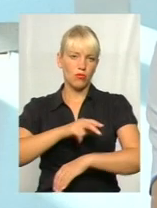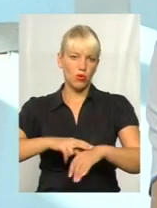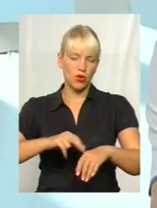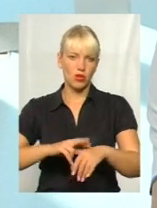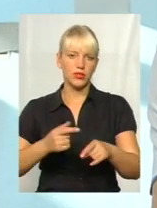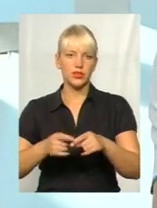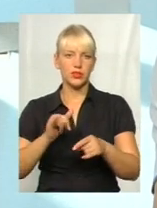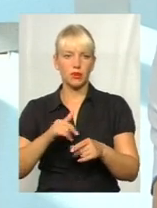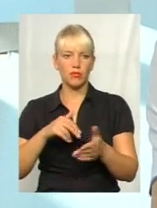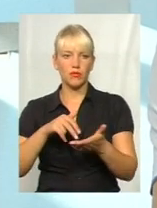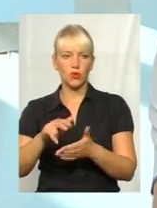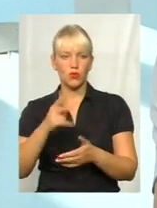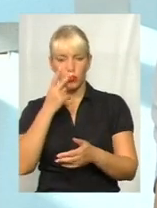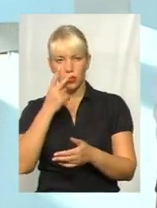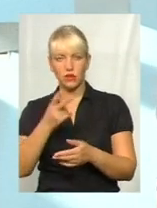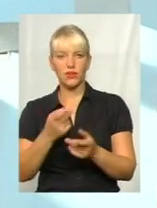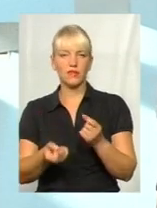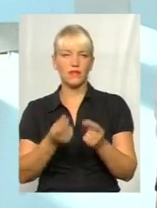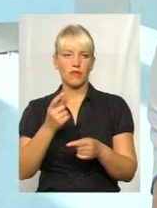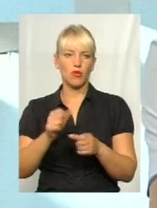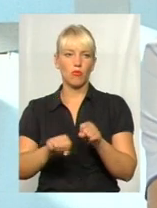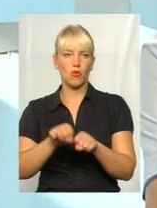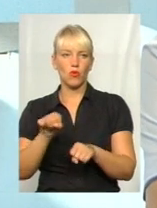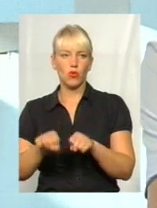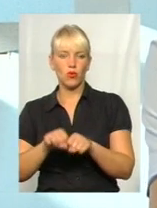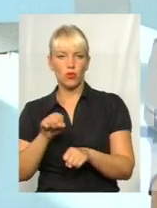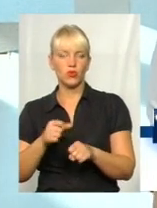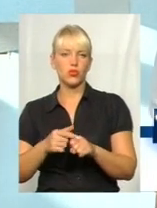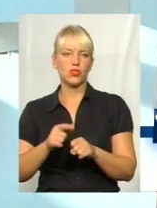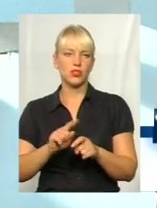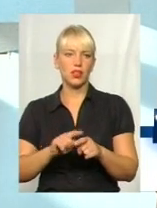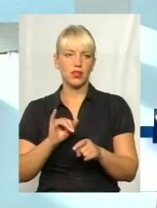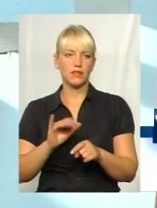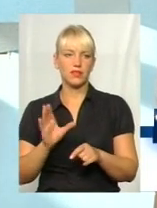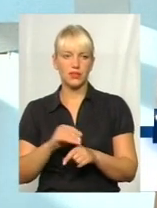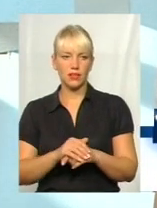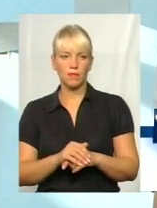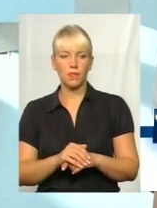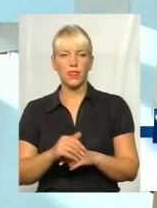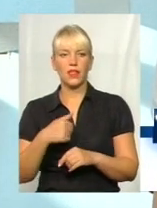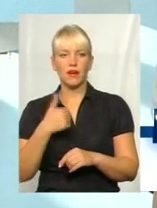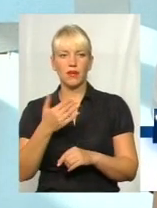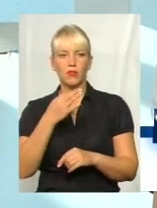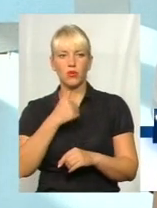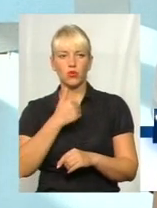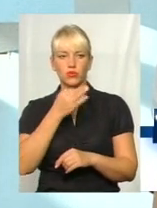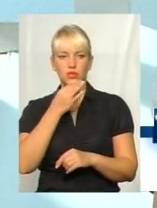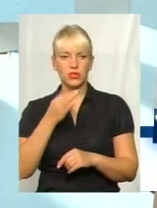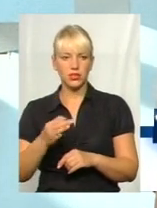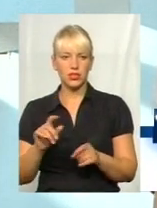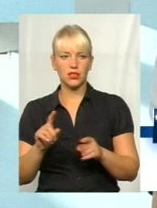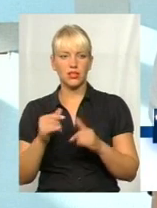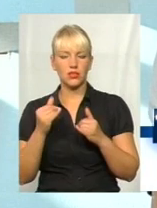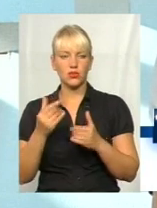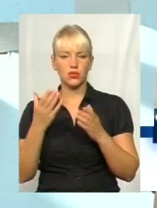громадськості. Ми виходили, працювали, виявляли порушення, складалися відповідні нормативні документи. все. Я вам хочу сказати, що на сьогоднішній день ми чекаємо, що